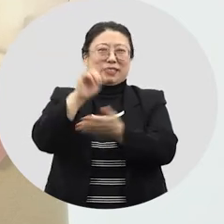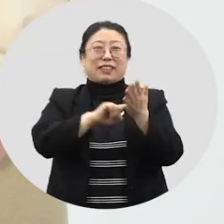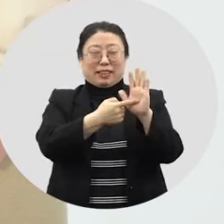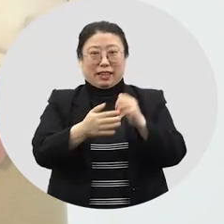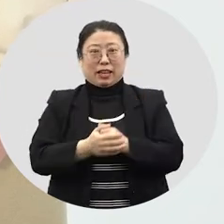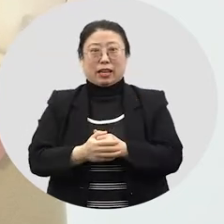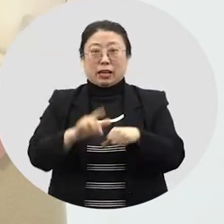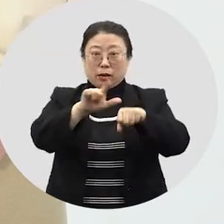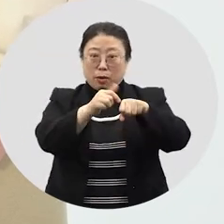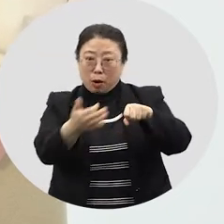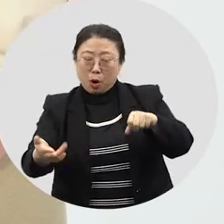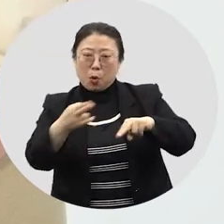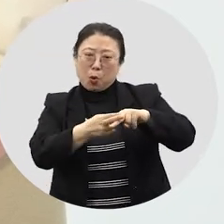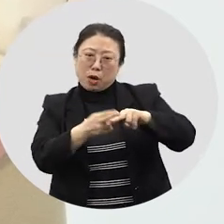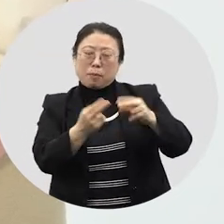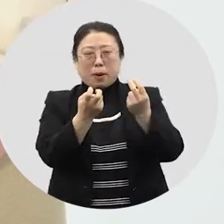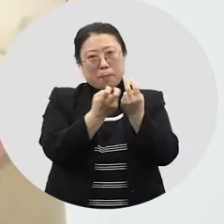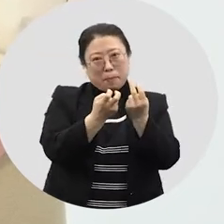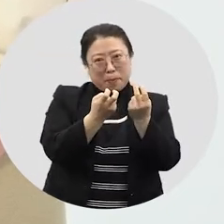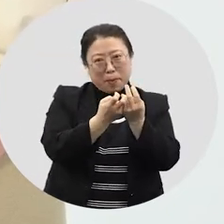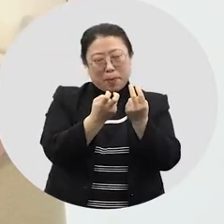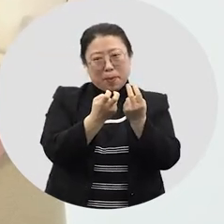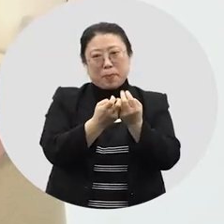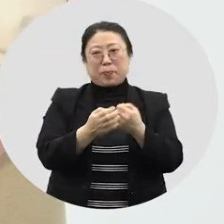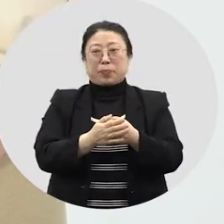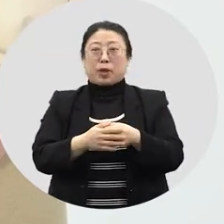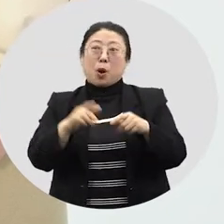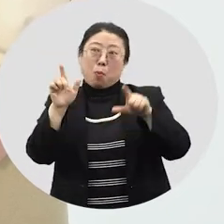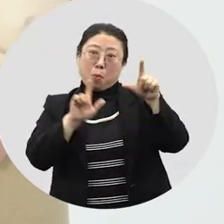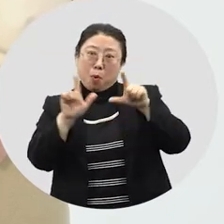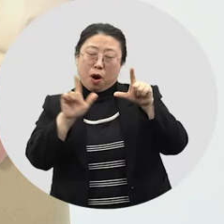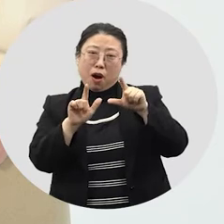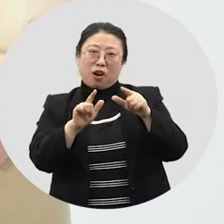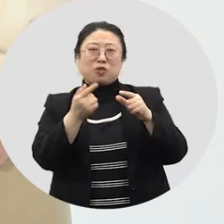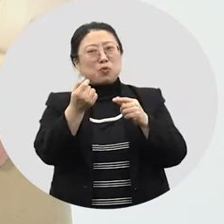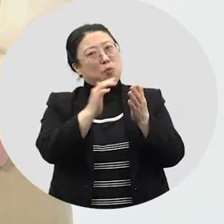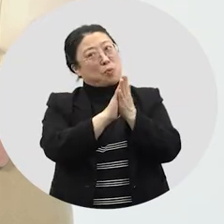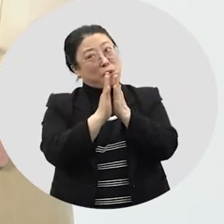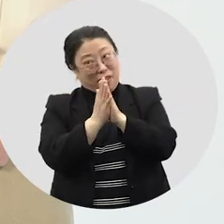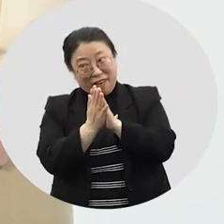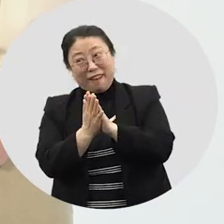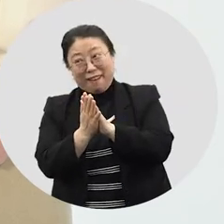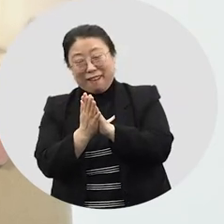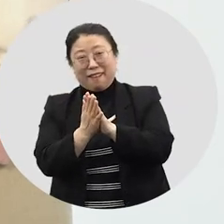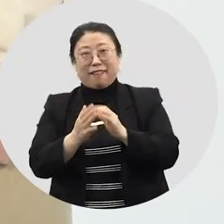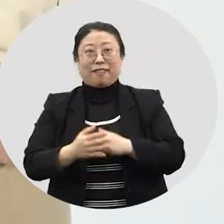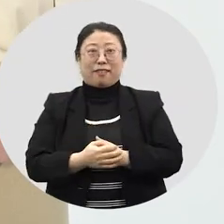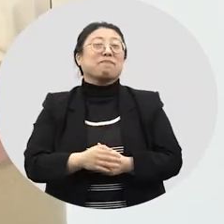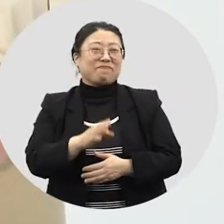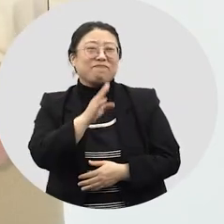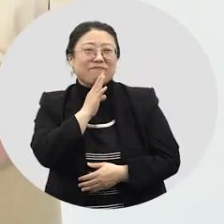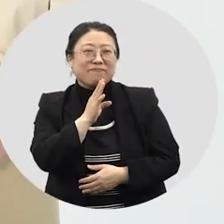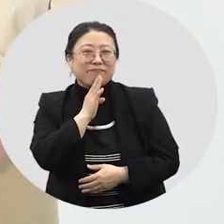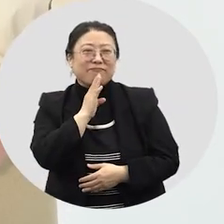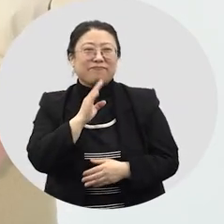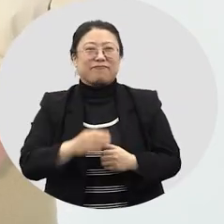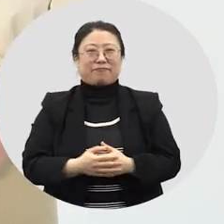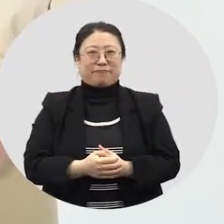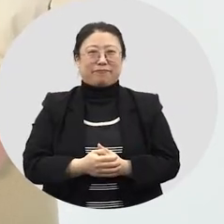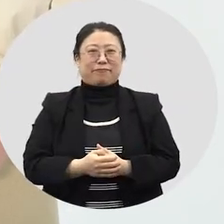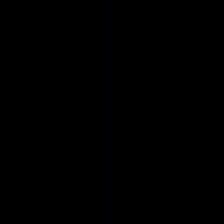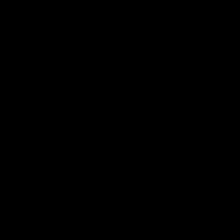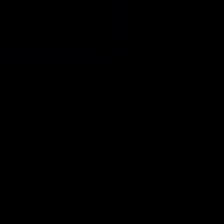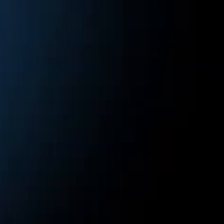떡국을 요리하는 방법과 떡국 떡 모양도 조금씩 변한 거네요. 그래, 맞아요.